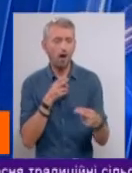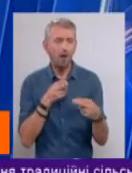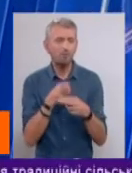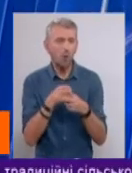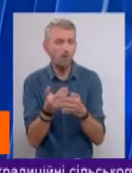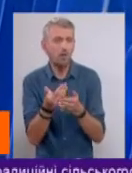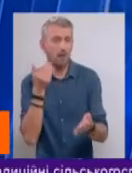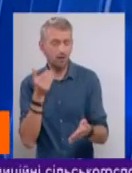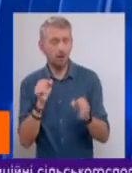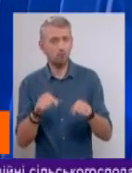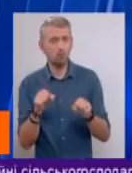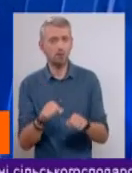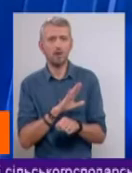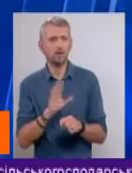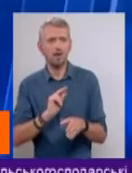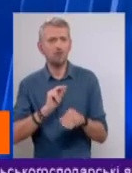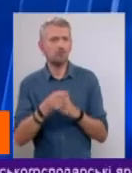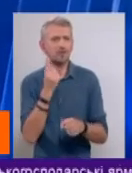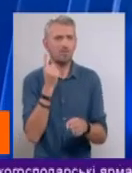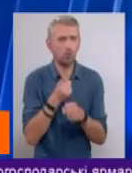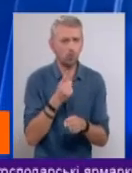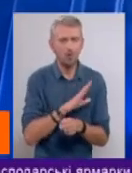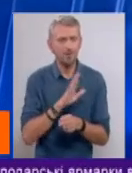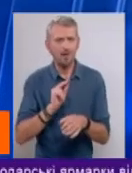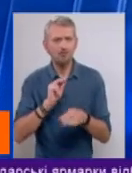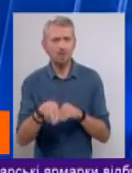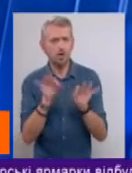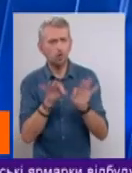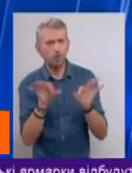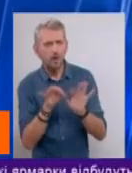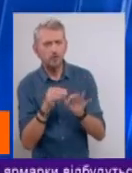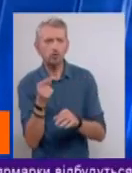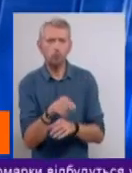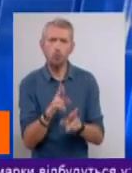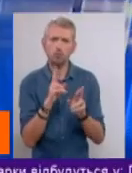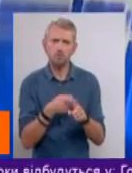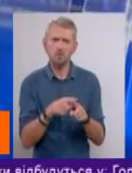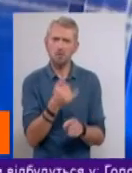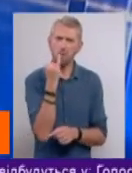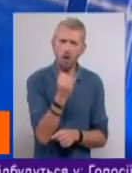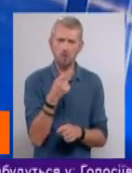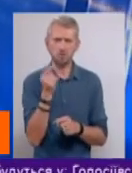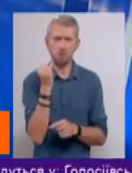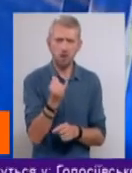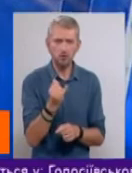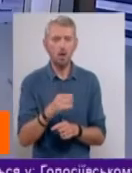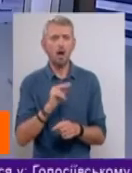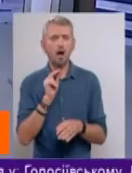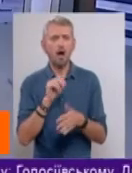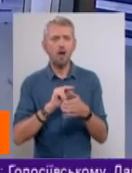можлива не через заборону і не через роз'яснення того, як це погано, а через створення